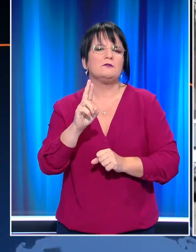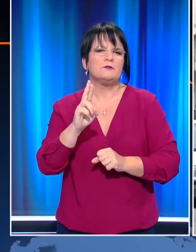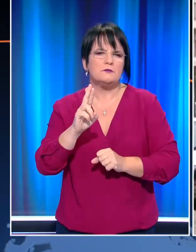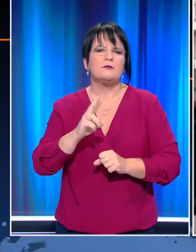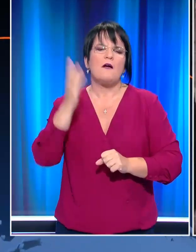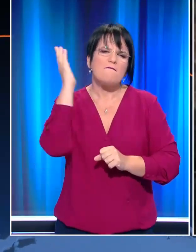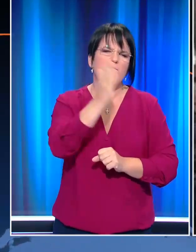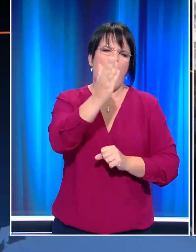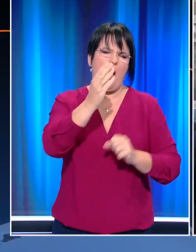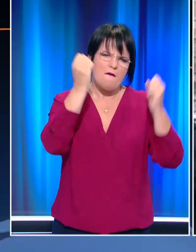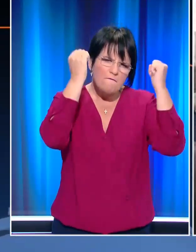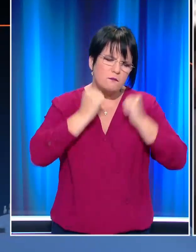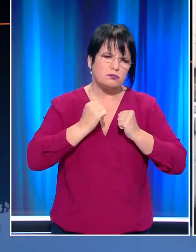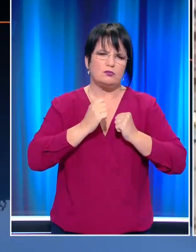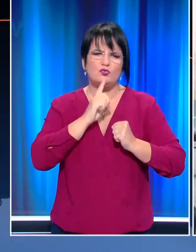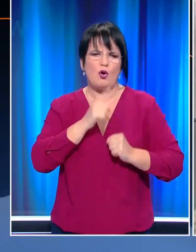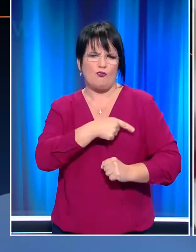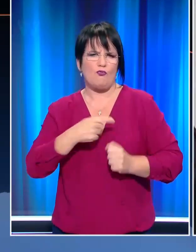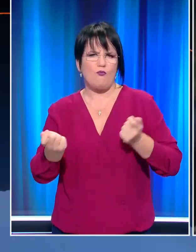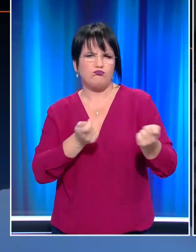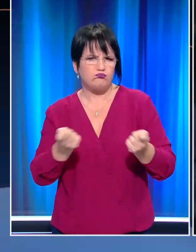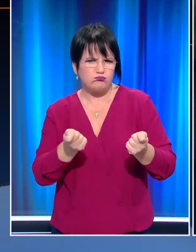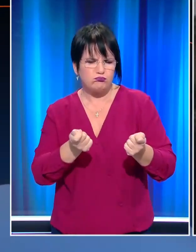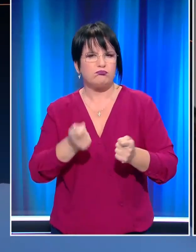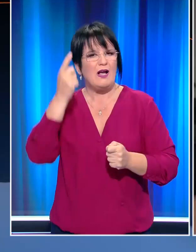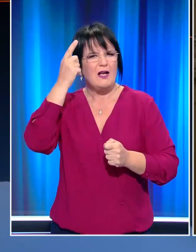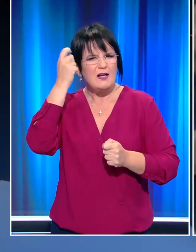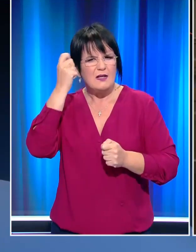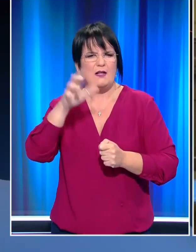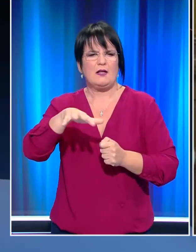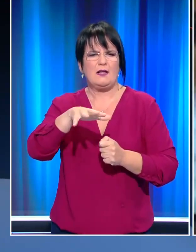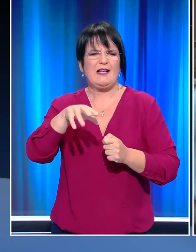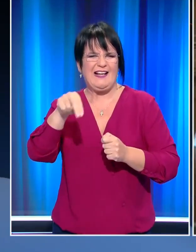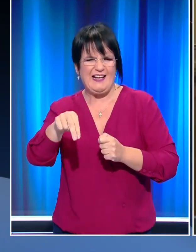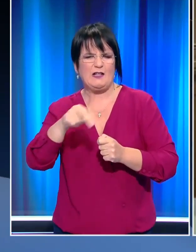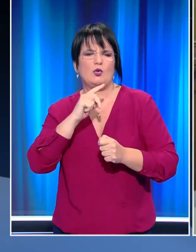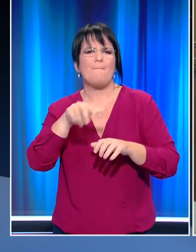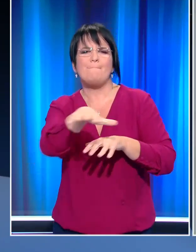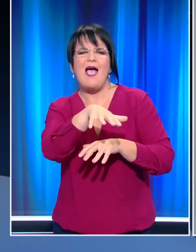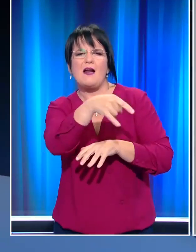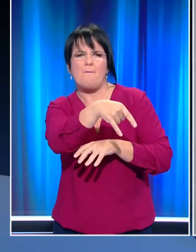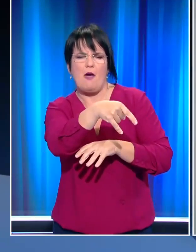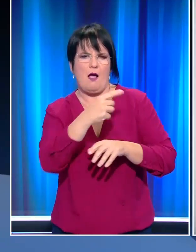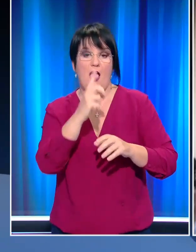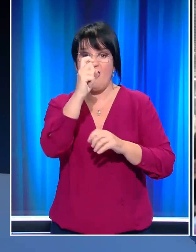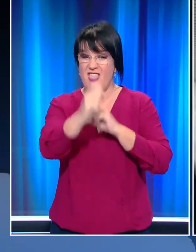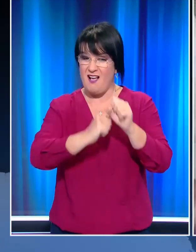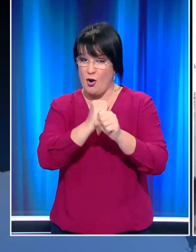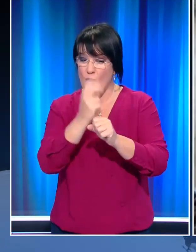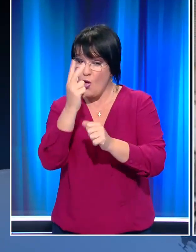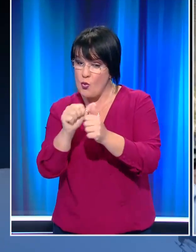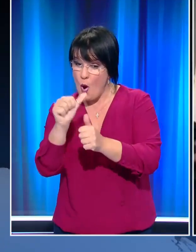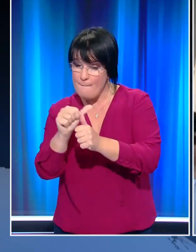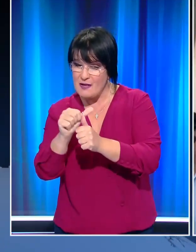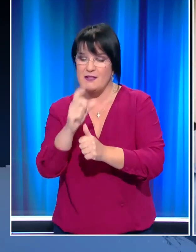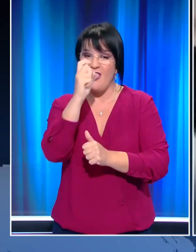Βαριές υπηνές και για τους πυρηνάρχες της Νίκαιας και του Περάματος, σε 10 χρόνια και 2 μήνες για τον